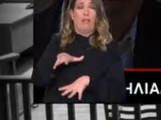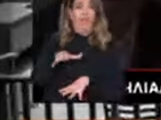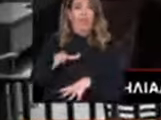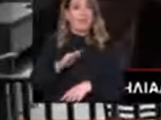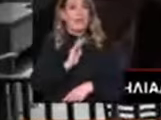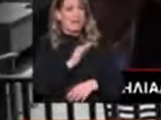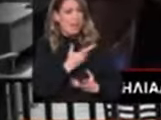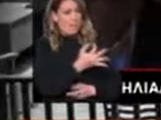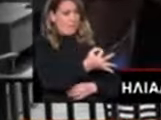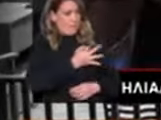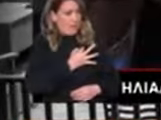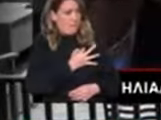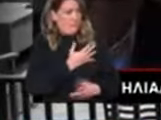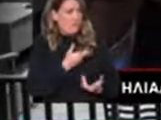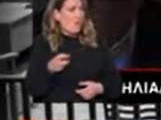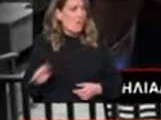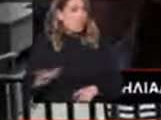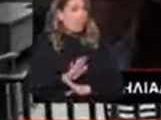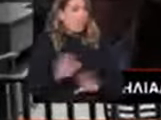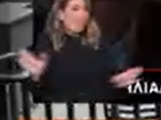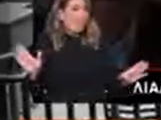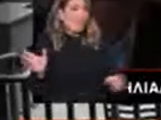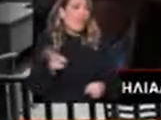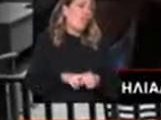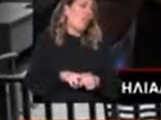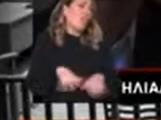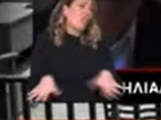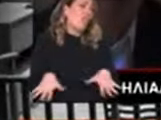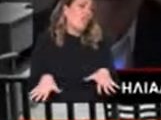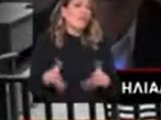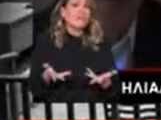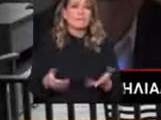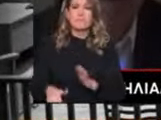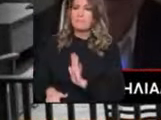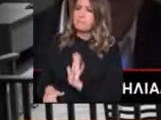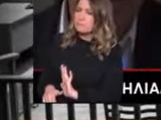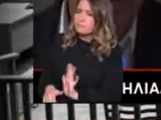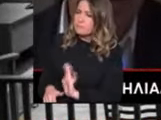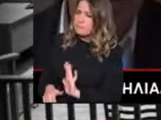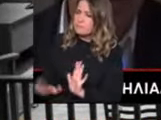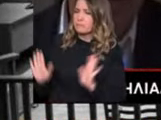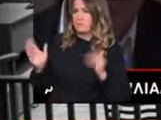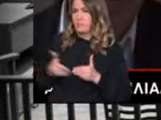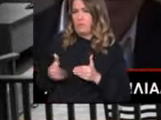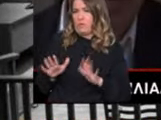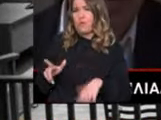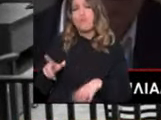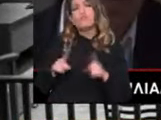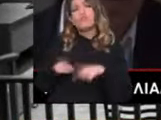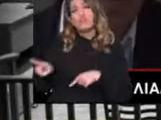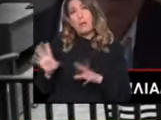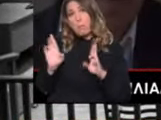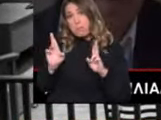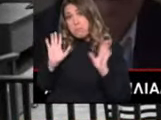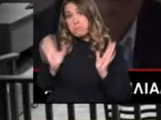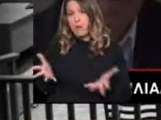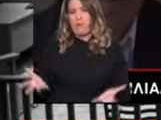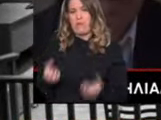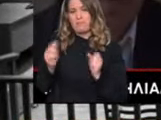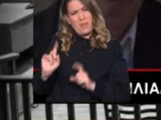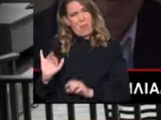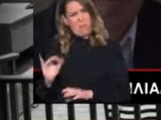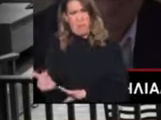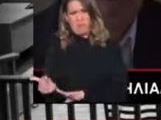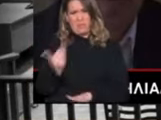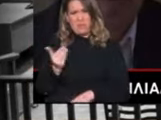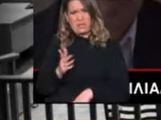Ναι, αλλά μας είπε χθες ένας άλλος γιατρός ότι το παιδί θα μείνει έτσι. Αυτό, προς το παρόν, μόνο η Τζορτζίνα το ξέρει. Είναι πολύ νωρίς ακόμη.